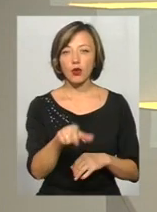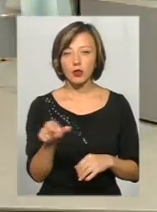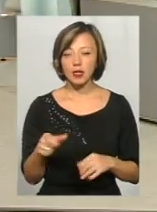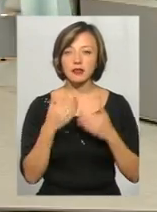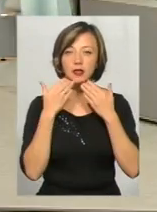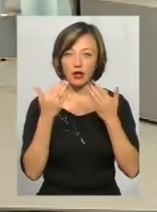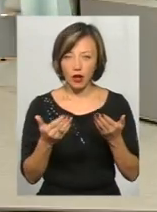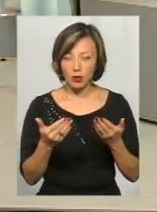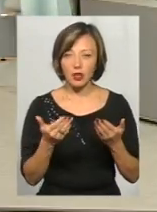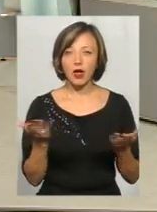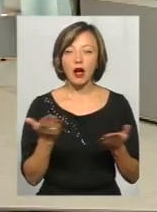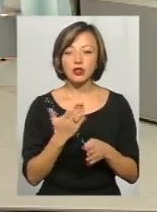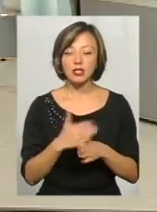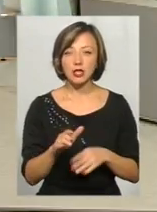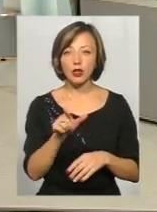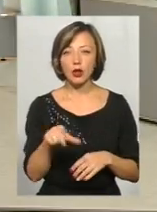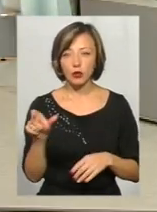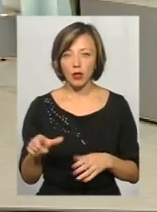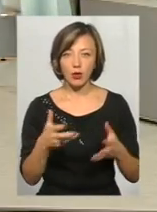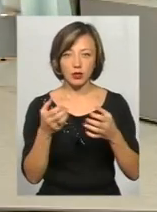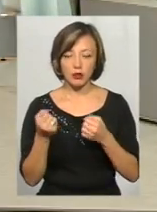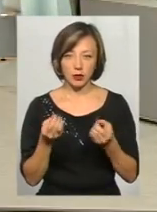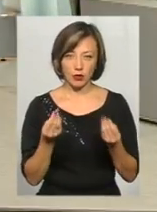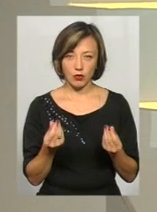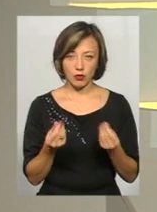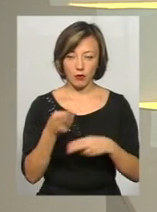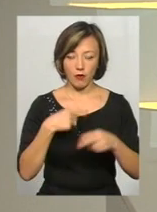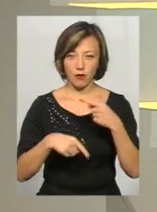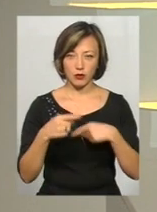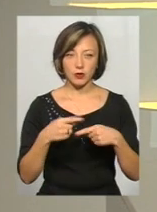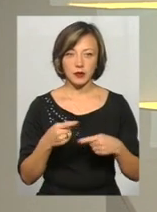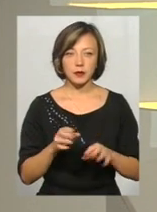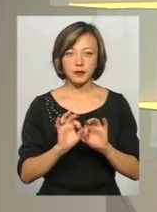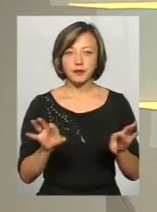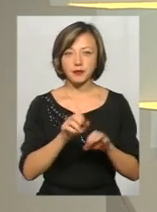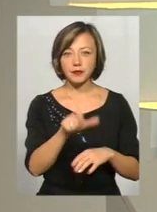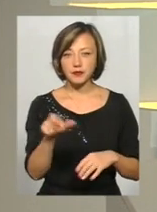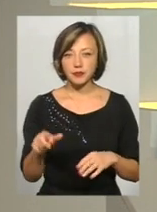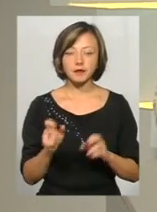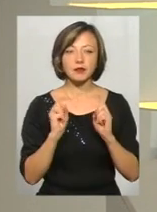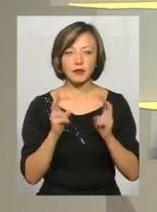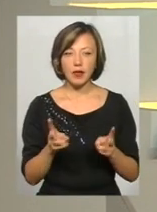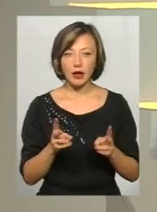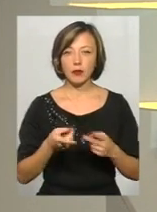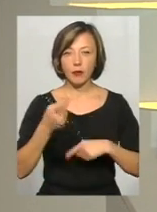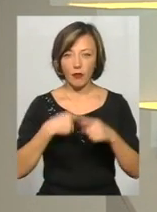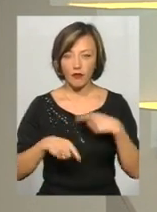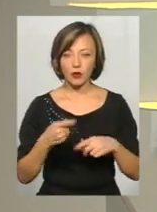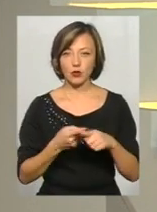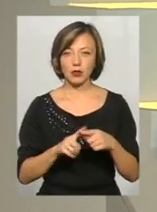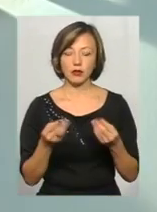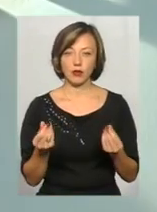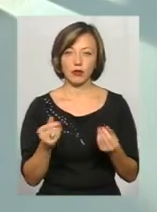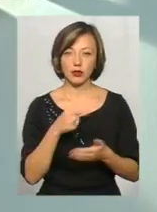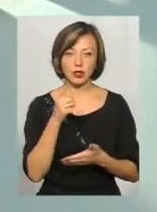які звертаються, яка частка тих, хто все ж таки отримав гроші? Ми сьогодні маємо розказати людям про те, як повернути ці гроші.